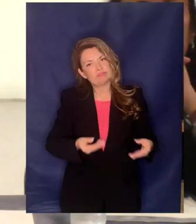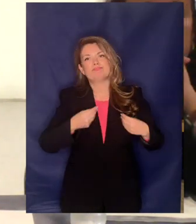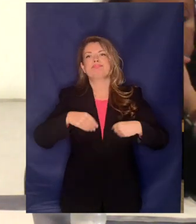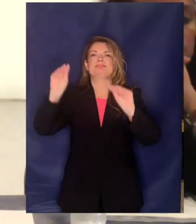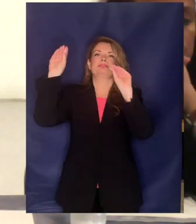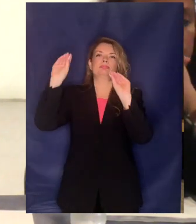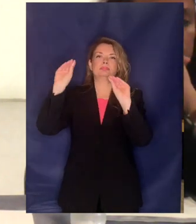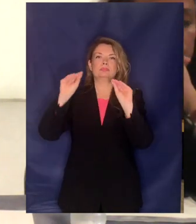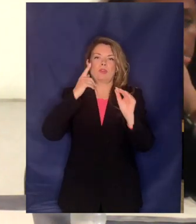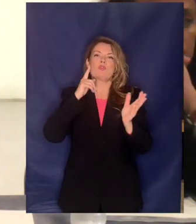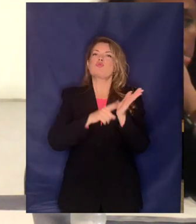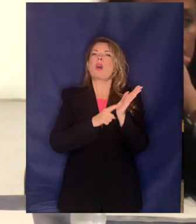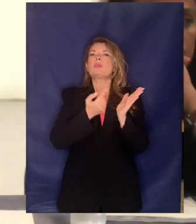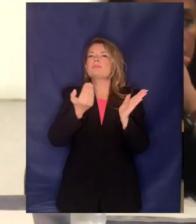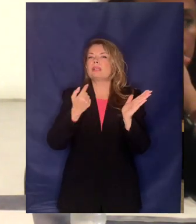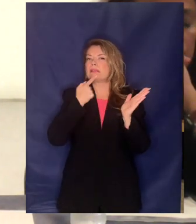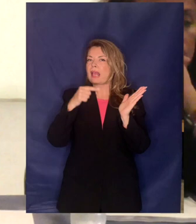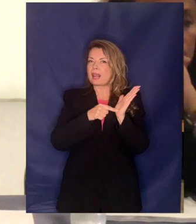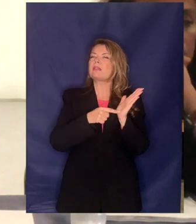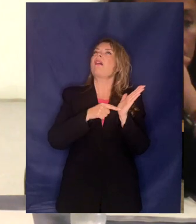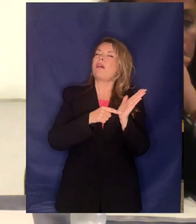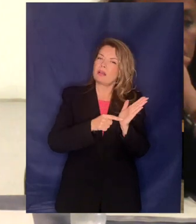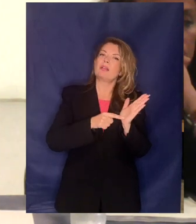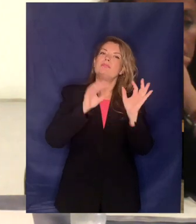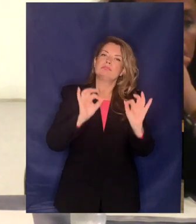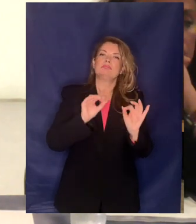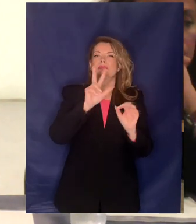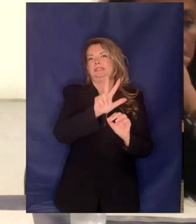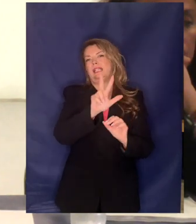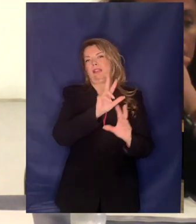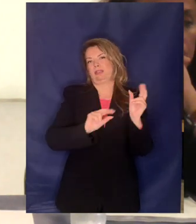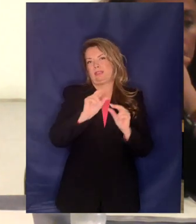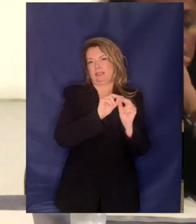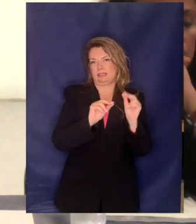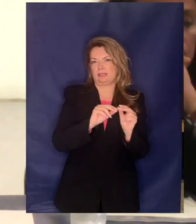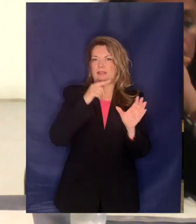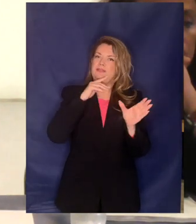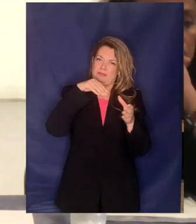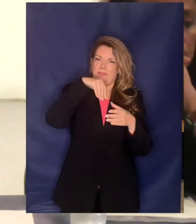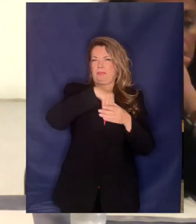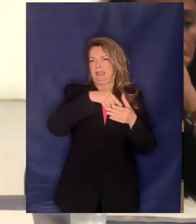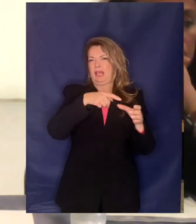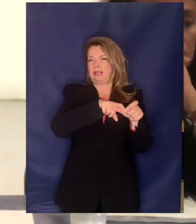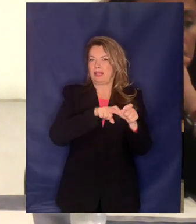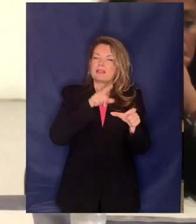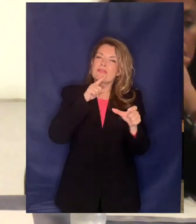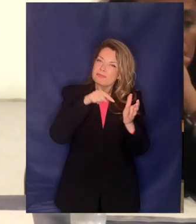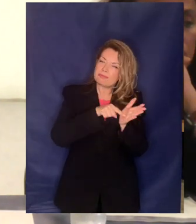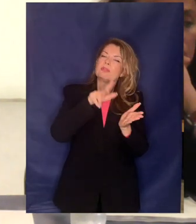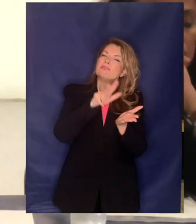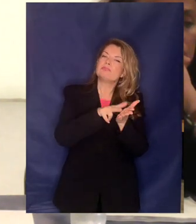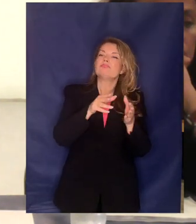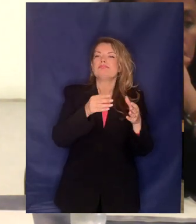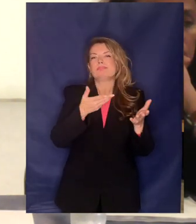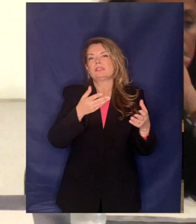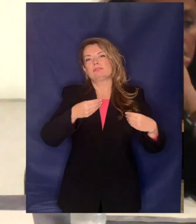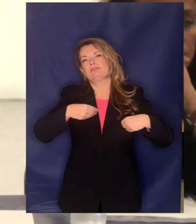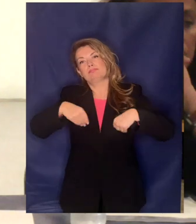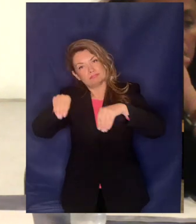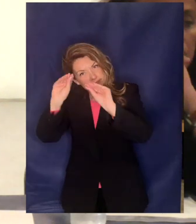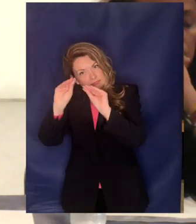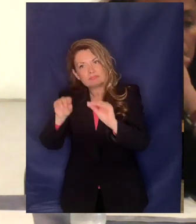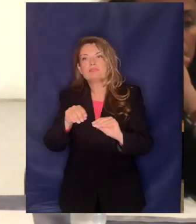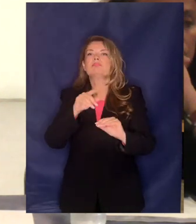σαν νομοθετική πρόγλεψη ουσιαστικά ήρθε και μέσα από τη γενική συνέλευση της εταιρείας και